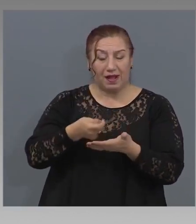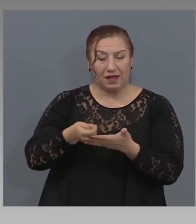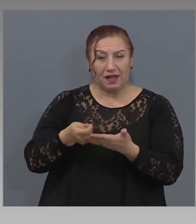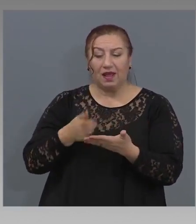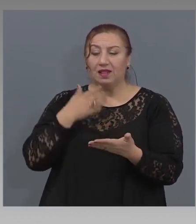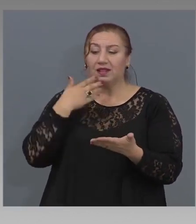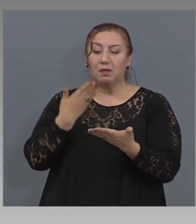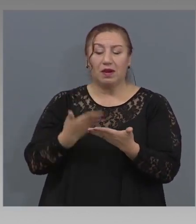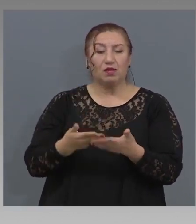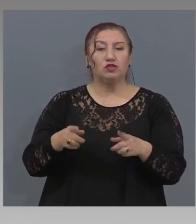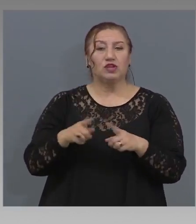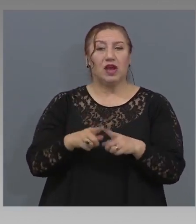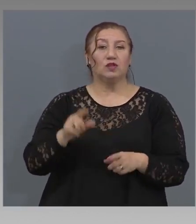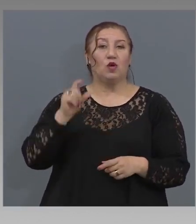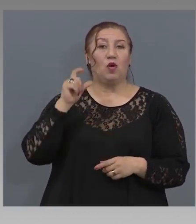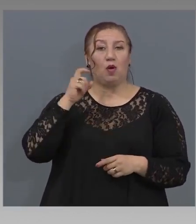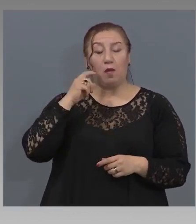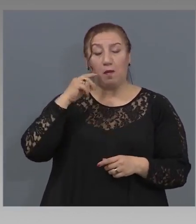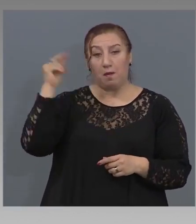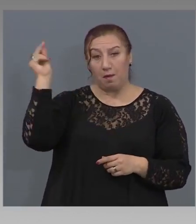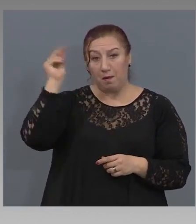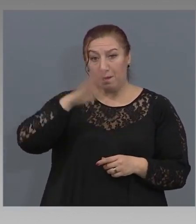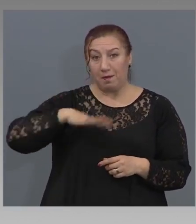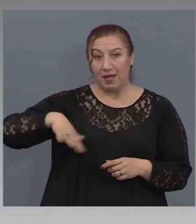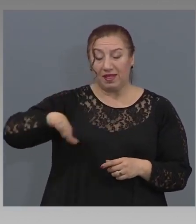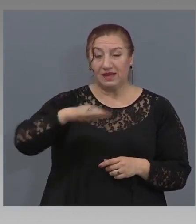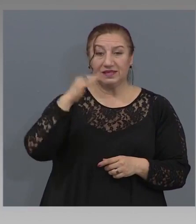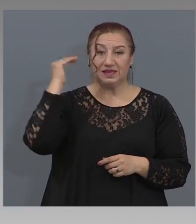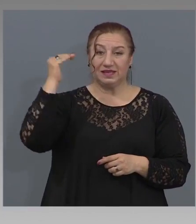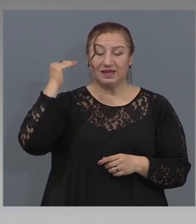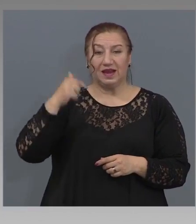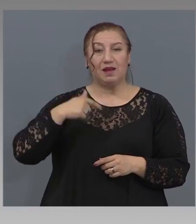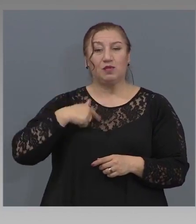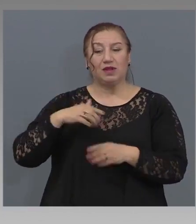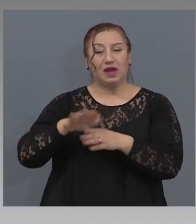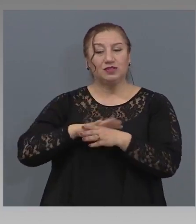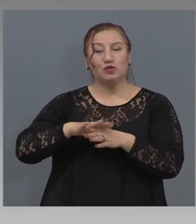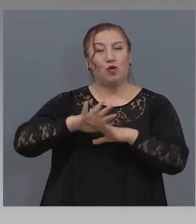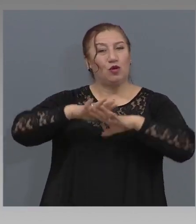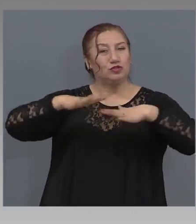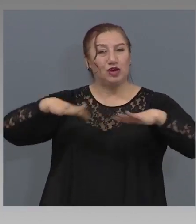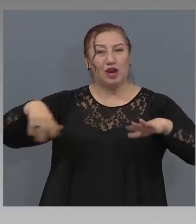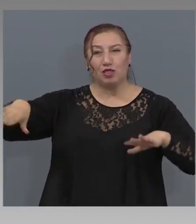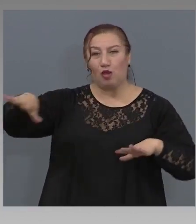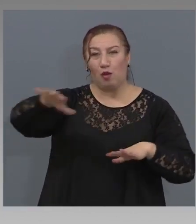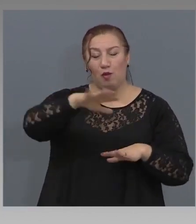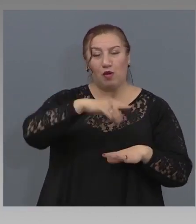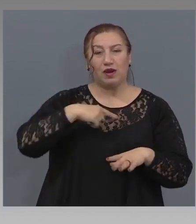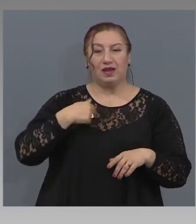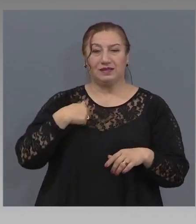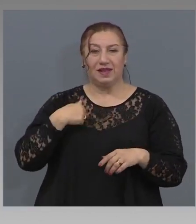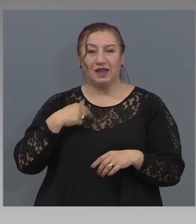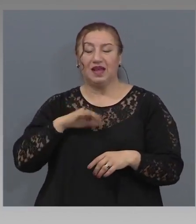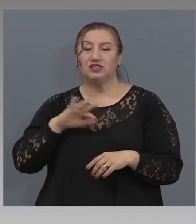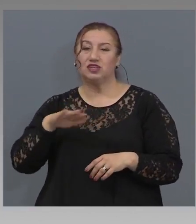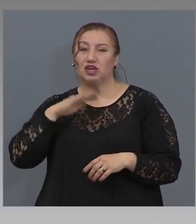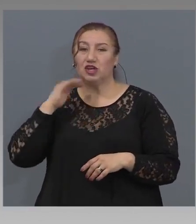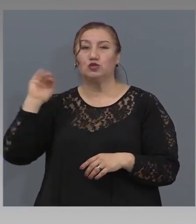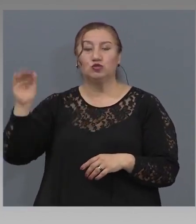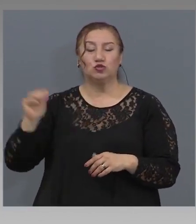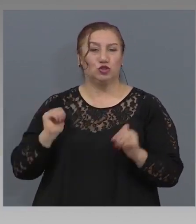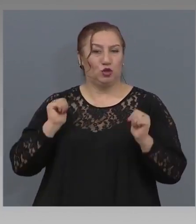български стандарт по нашето черноморие, за наши и чужди туристи. Ще се радвам в тази